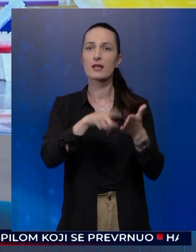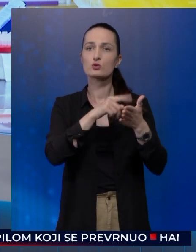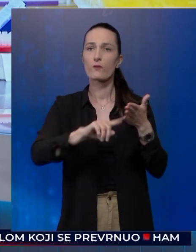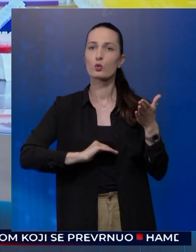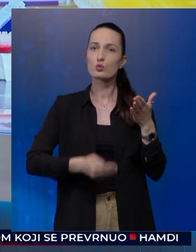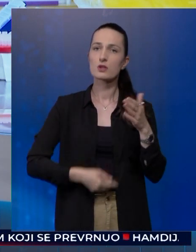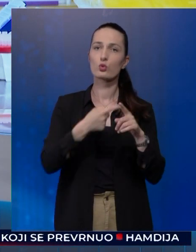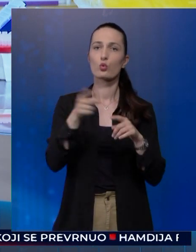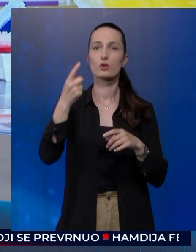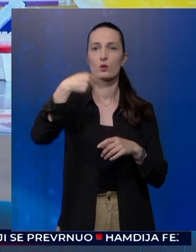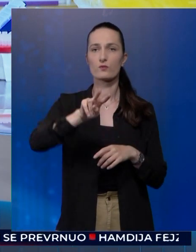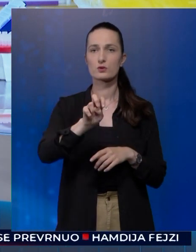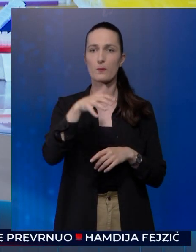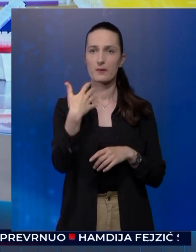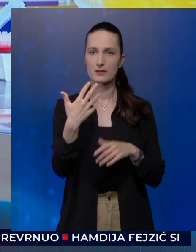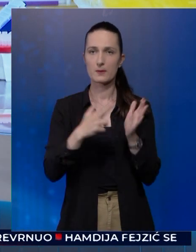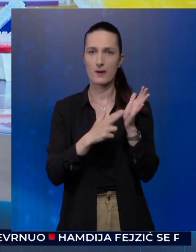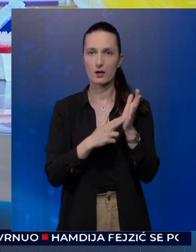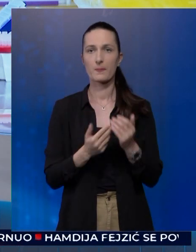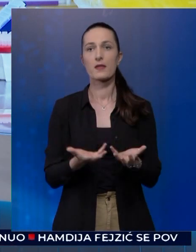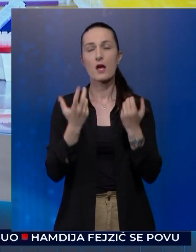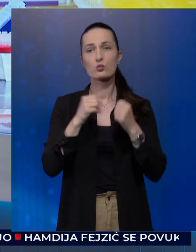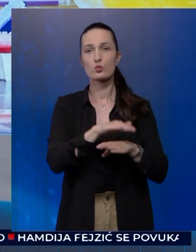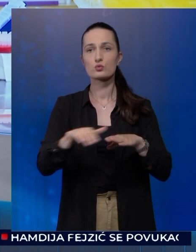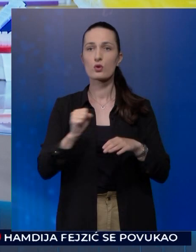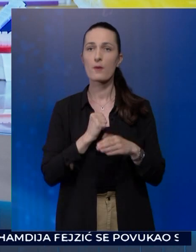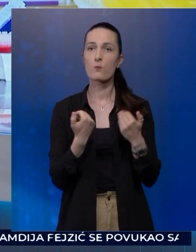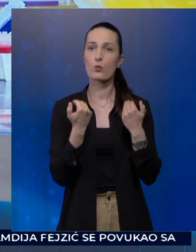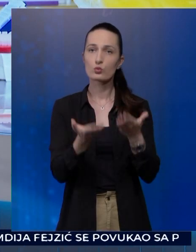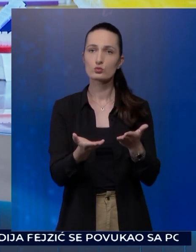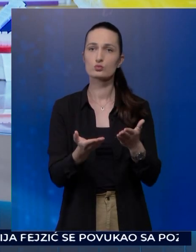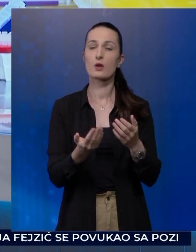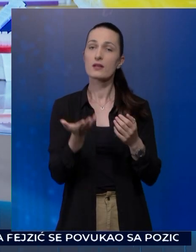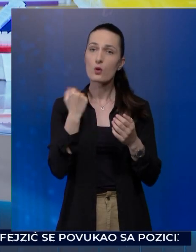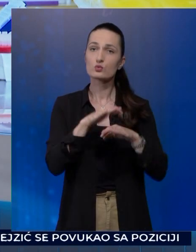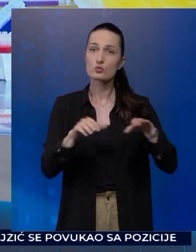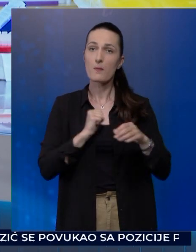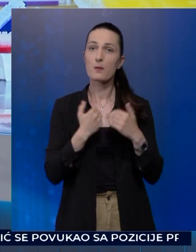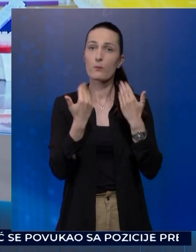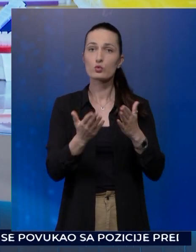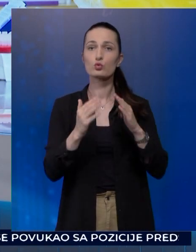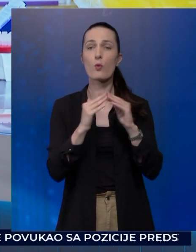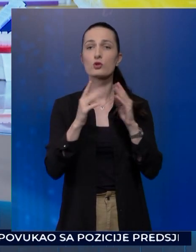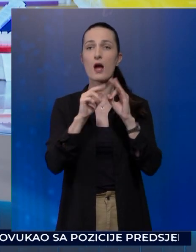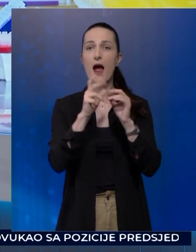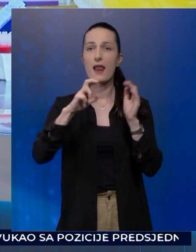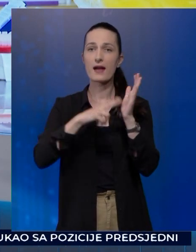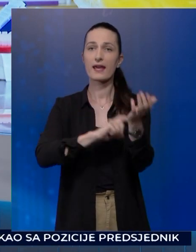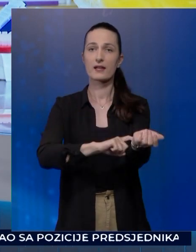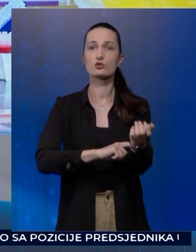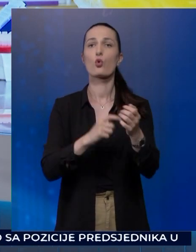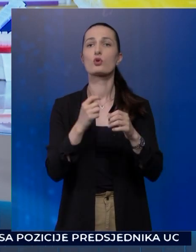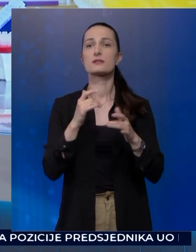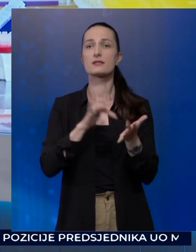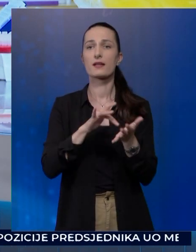za testove trudnica do 1250 maraka. Iako su na stolu imali ponudu domaćeg alea